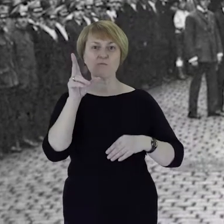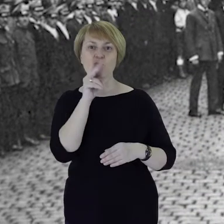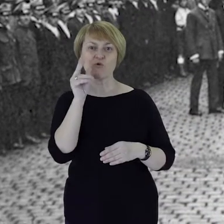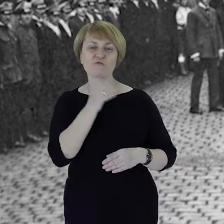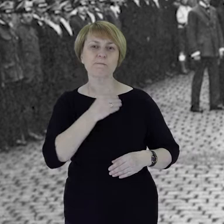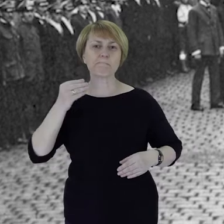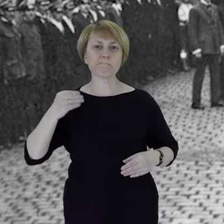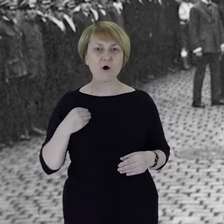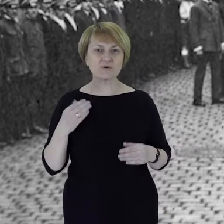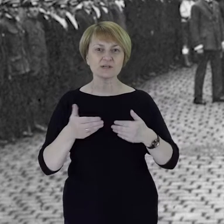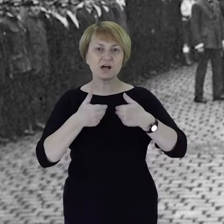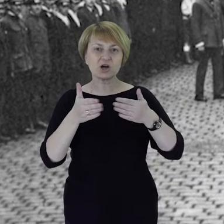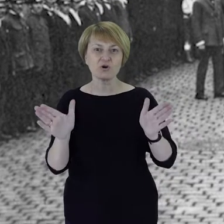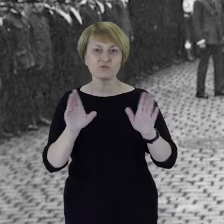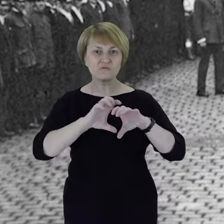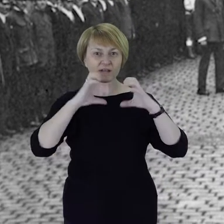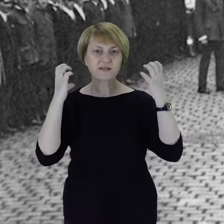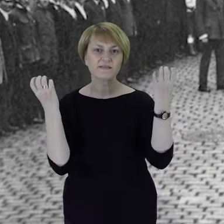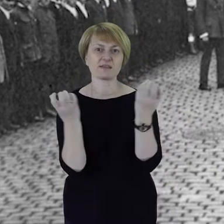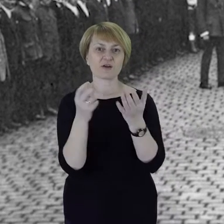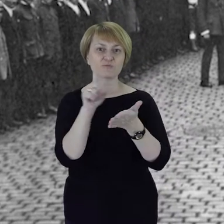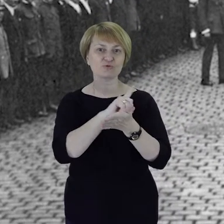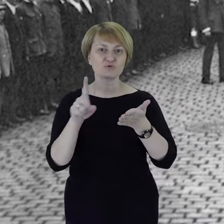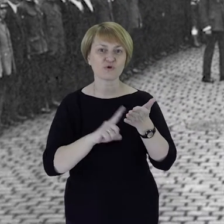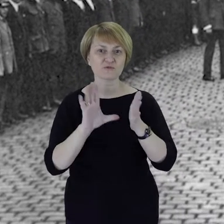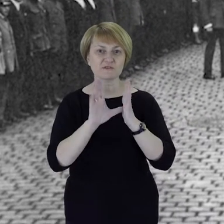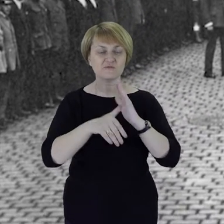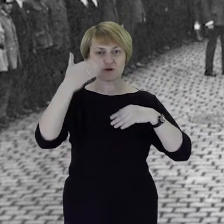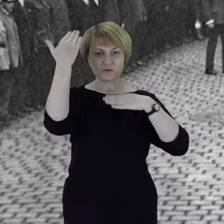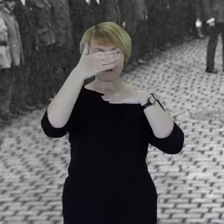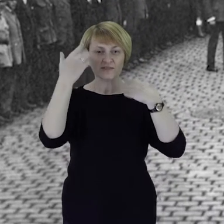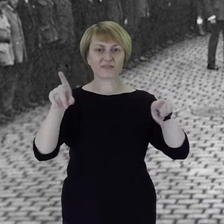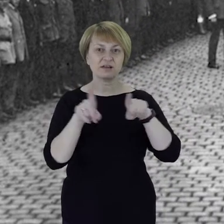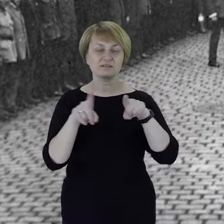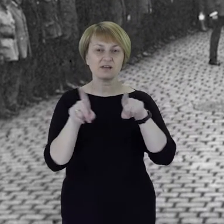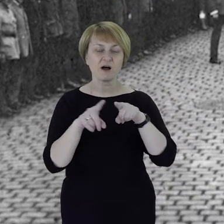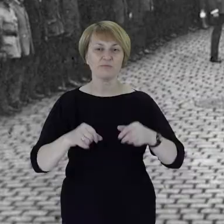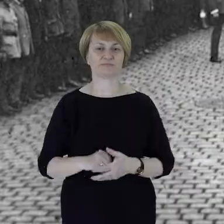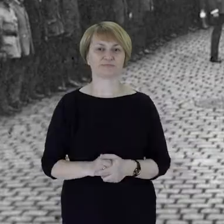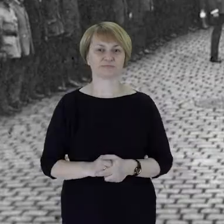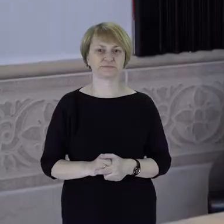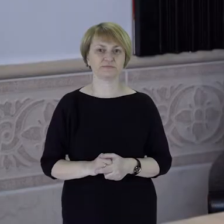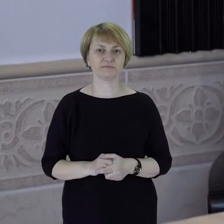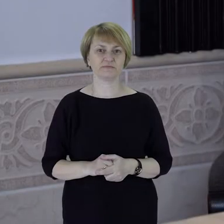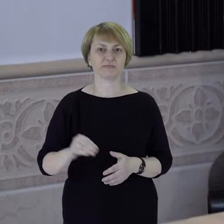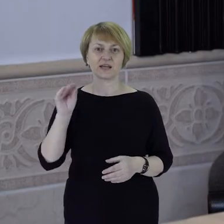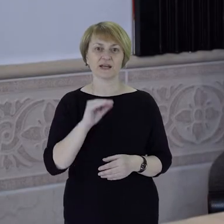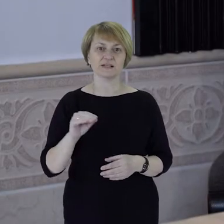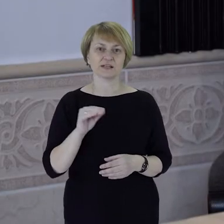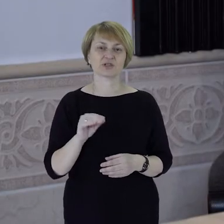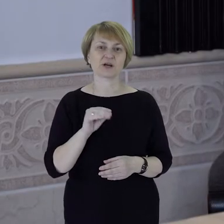Polska. Jak otwiera Sejm Śląski w Katowicach, tak samo. No i mamy